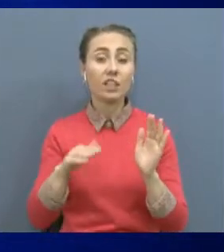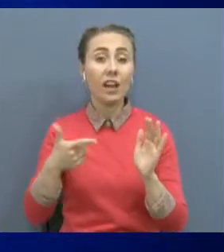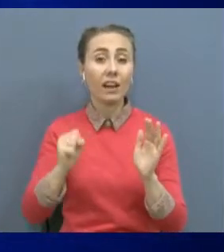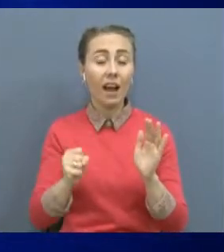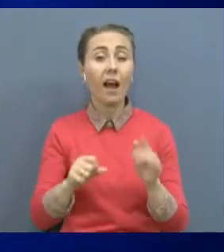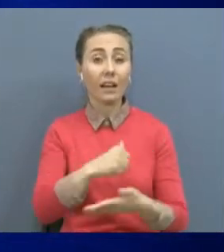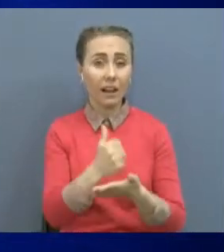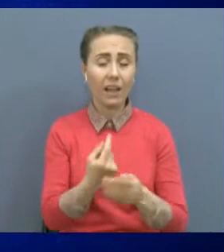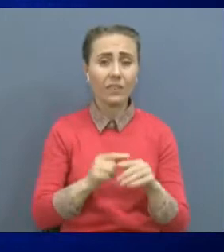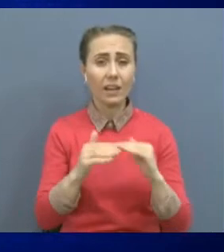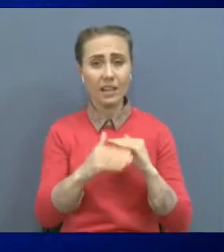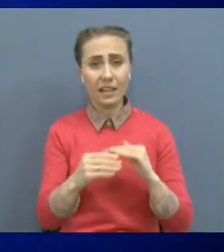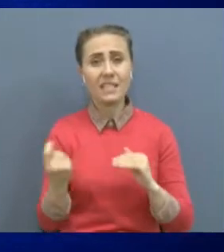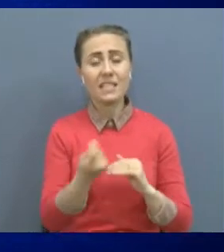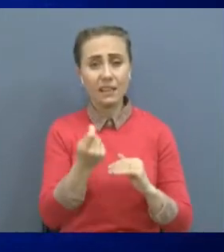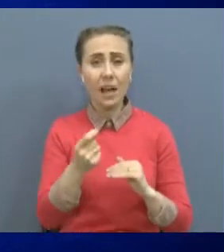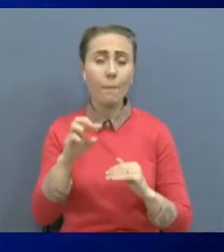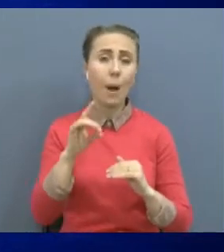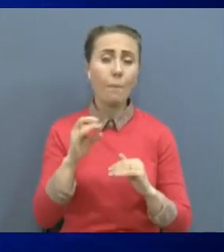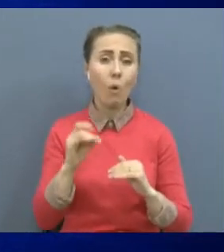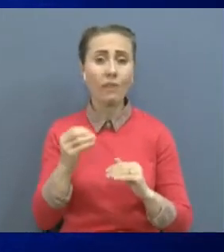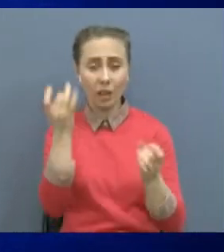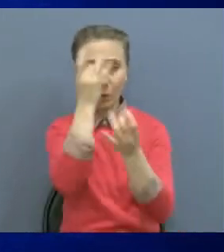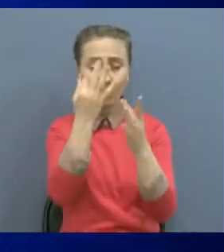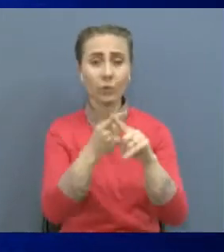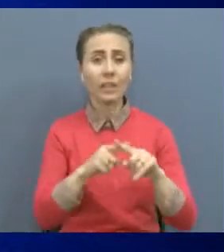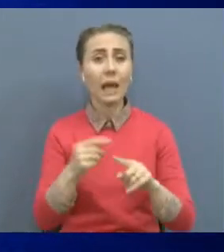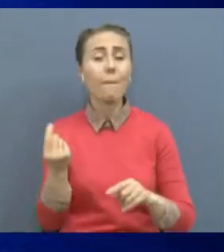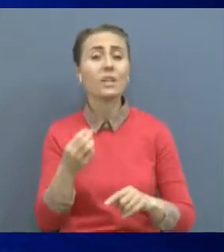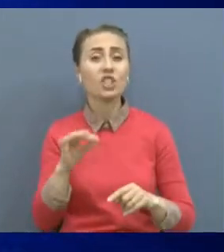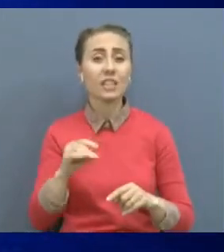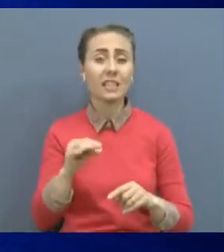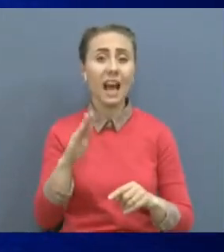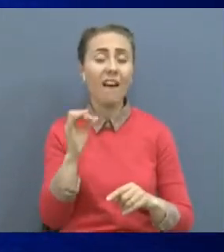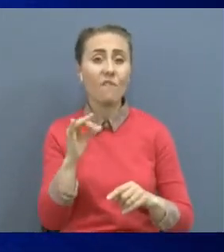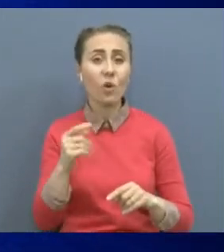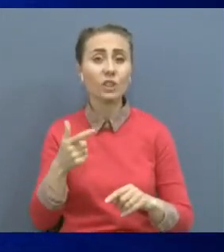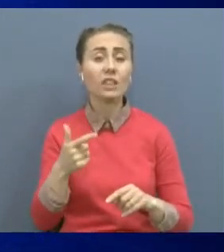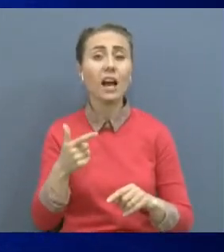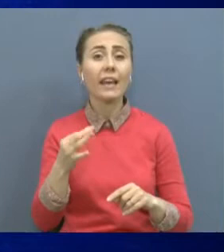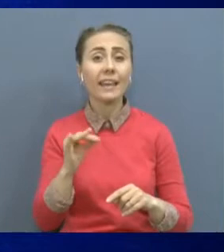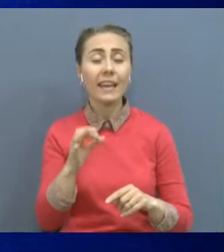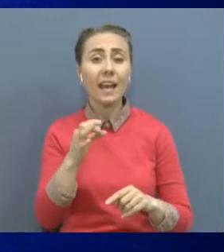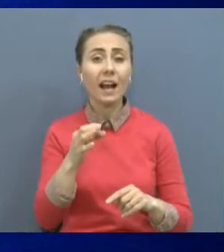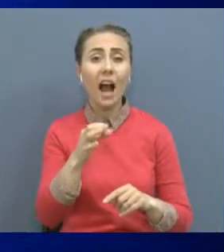бұршақ егілет. Алмайлы дақылдардан зығыр күнбағыз қыша және көкөніс дақылдарынан қартопқа арнайы жер қарастырылған.